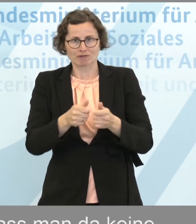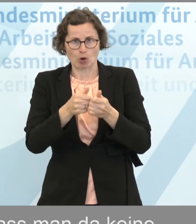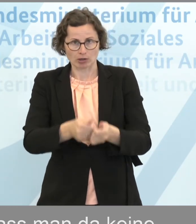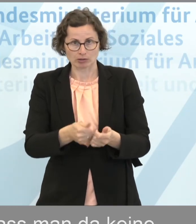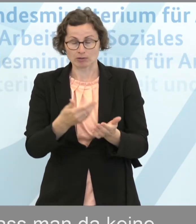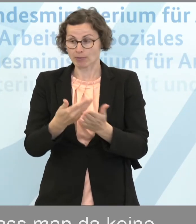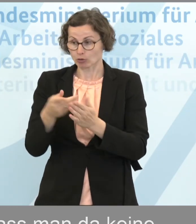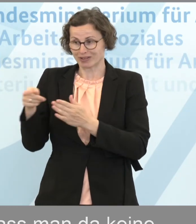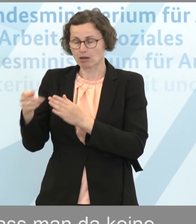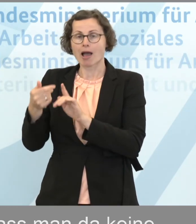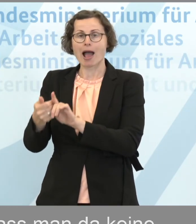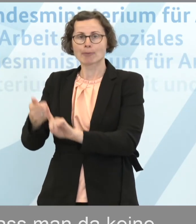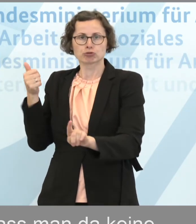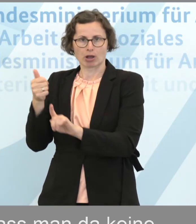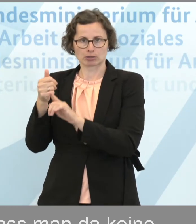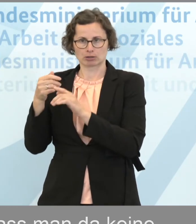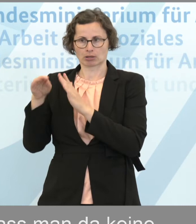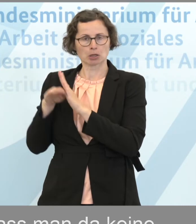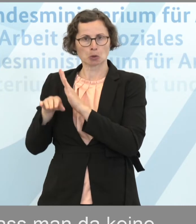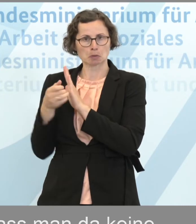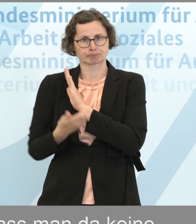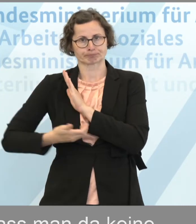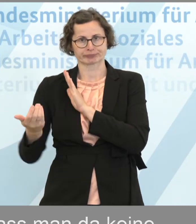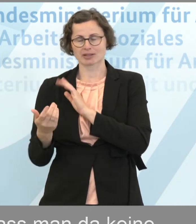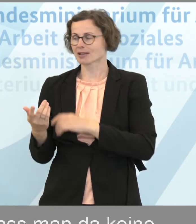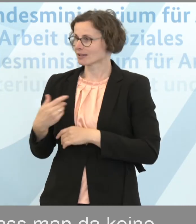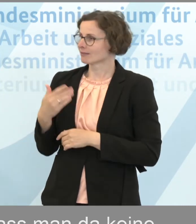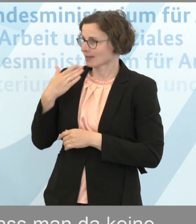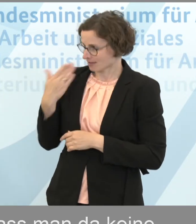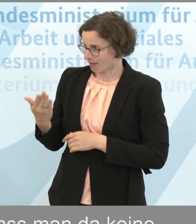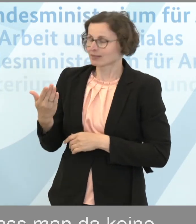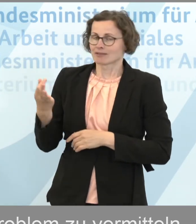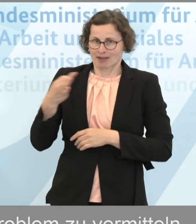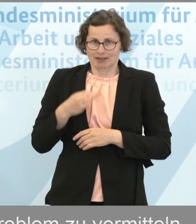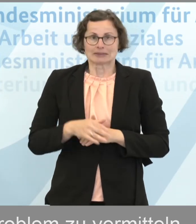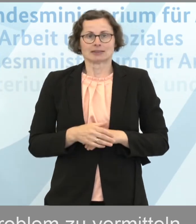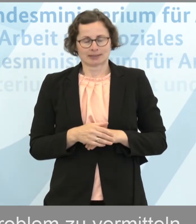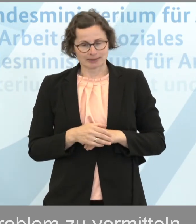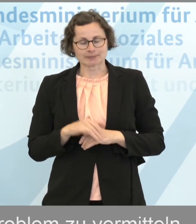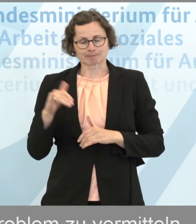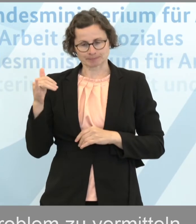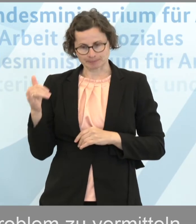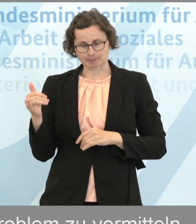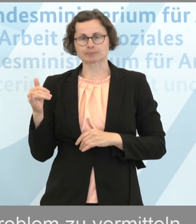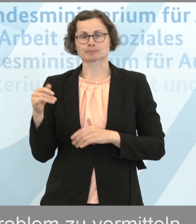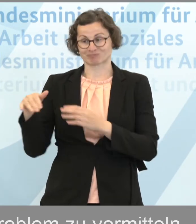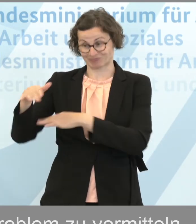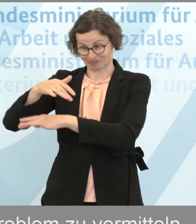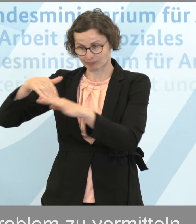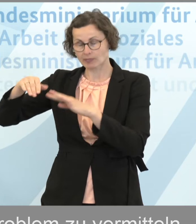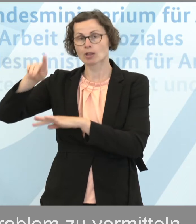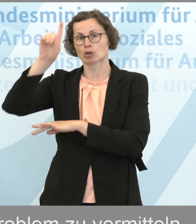zum Beispiel in Abstandsregeln? Herzlichen Dank, Herr Fried. Es ist tatsächlich so, dass es den Wunsch der deutschen